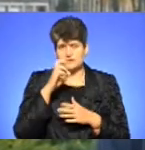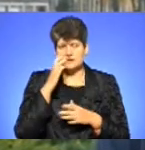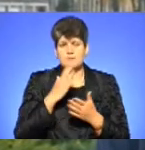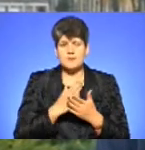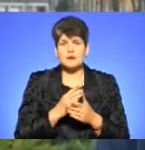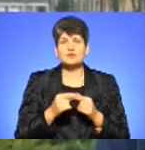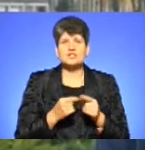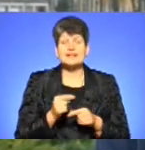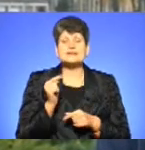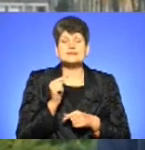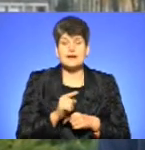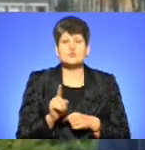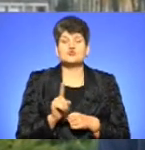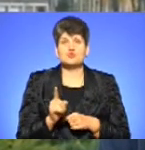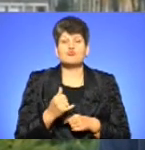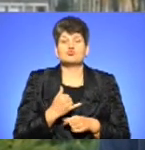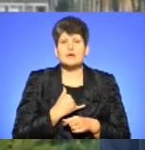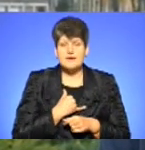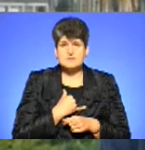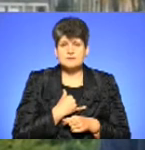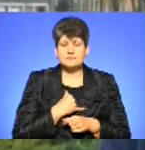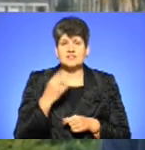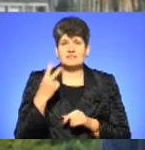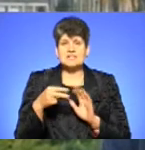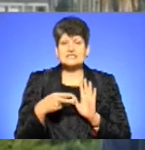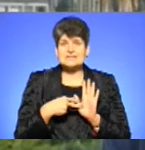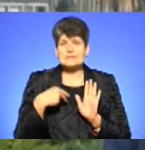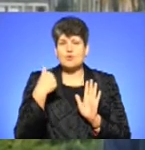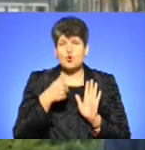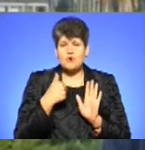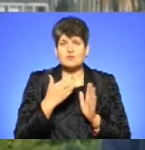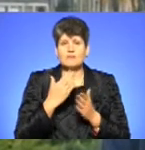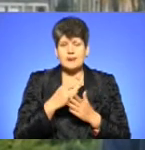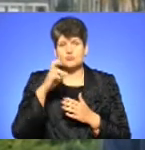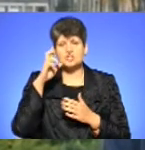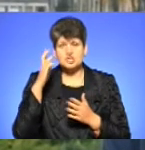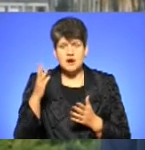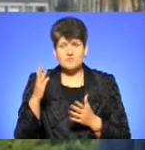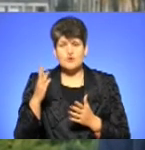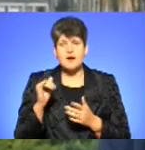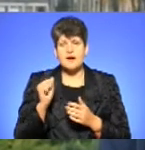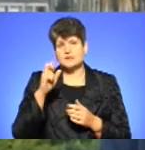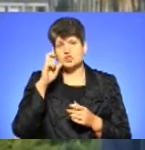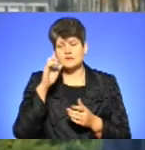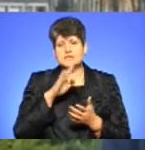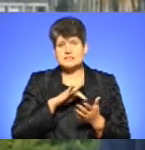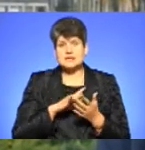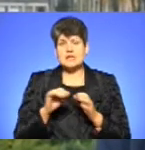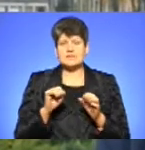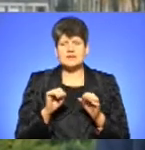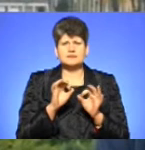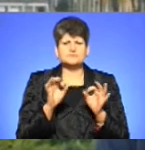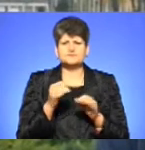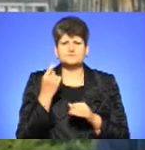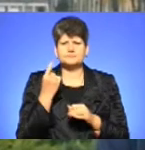через те, що в нас 27 років маємо державу, а державна центральна влада жодного року